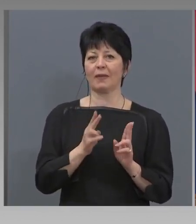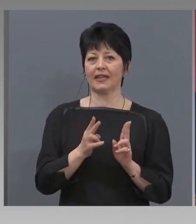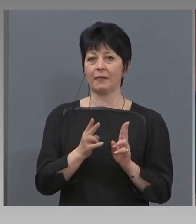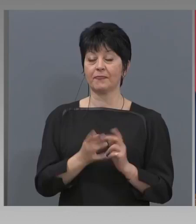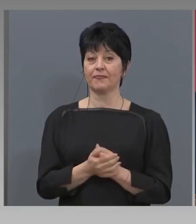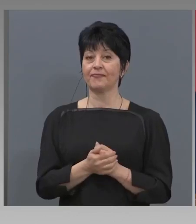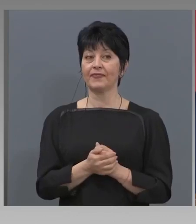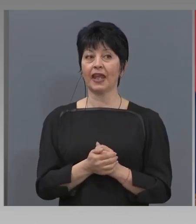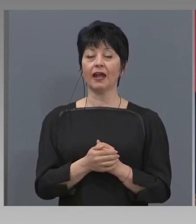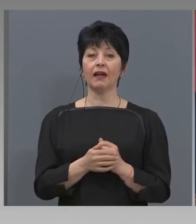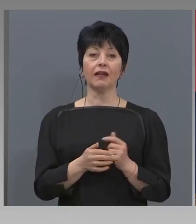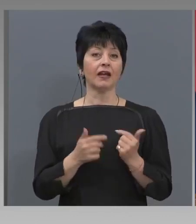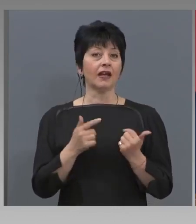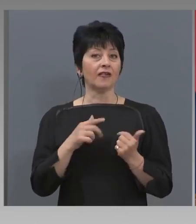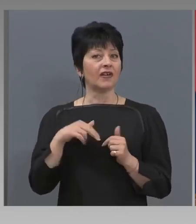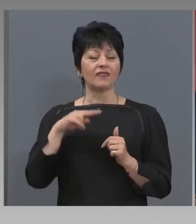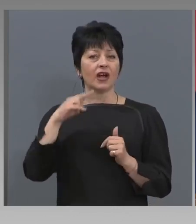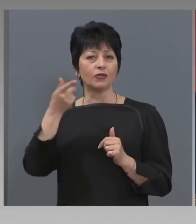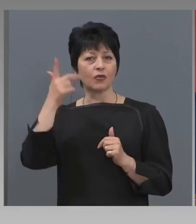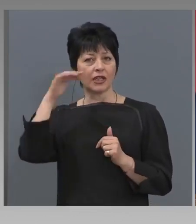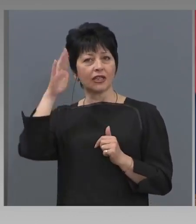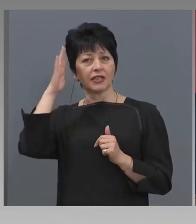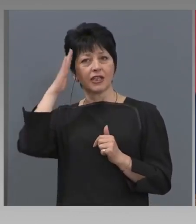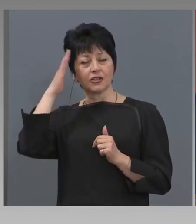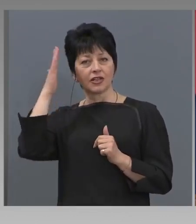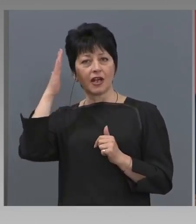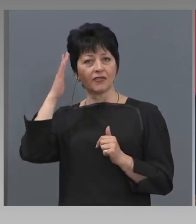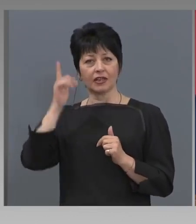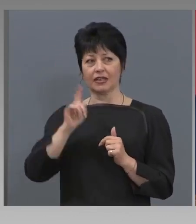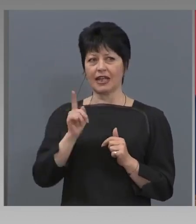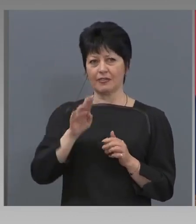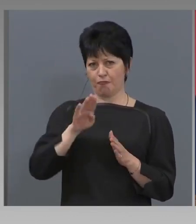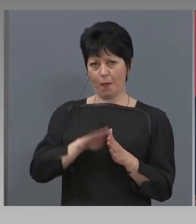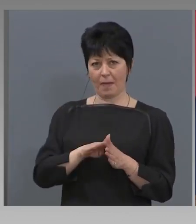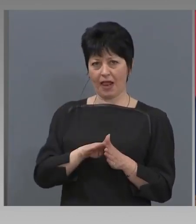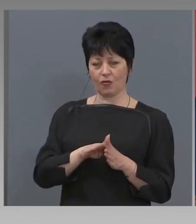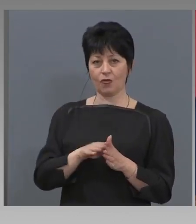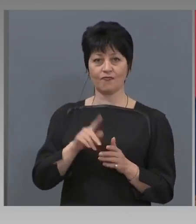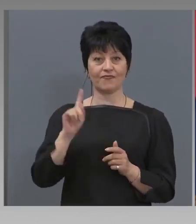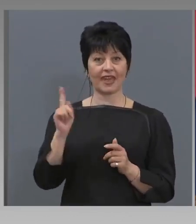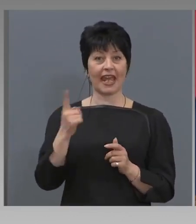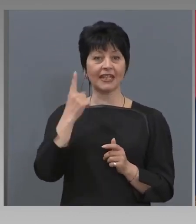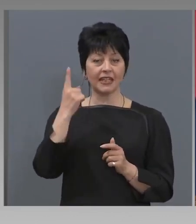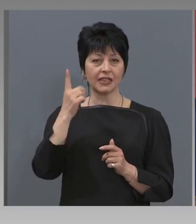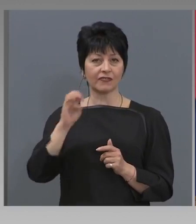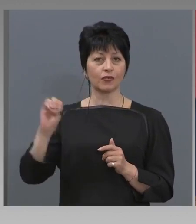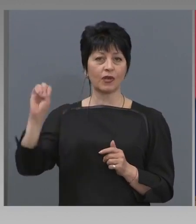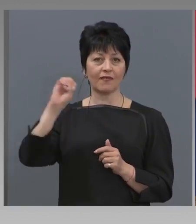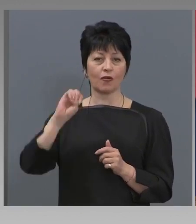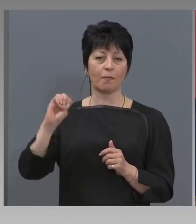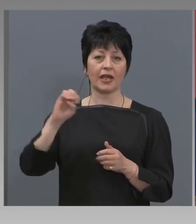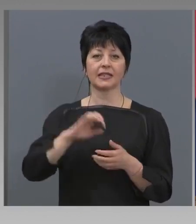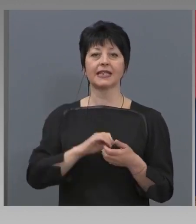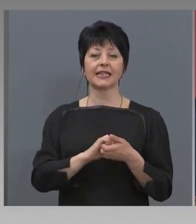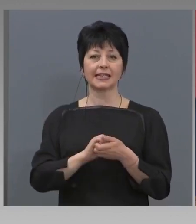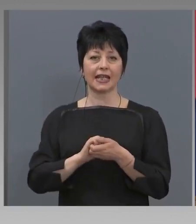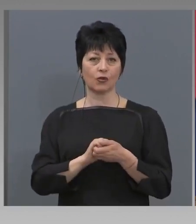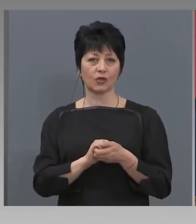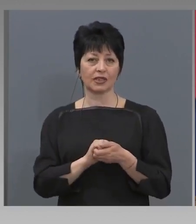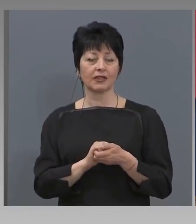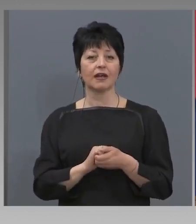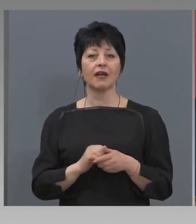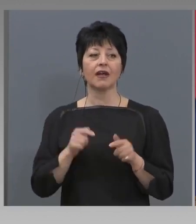Те дефицитите в другите държави са не по-малки вече. Единството на Европейския съюз и